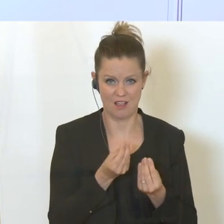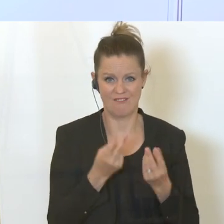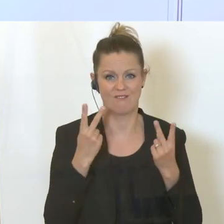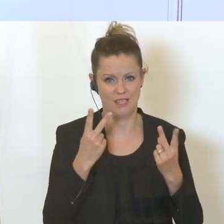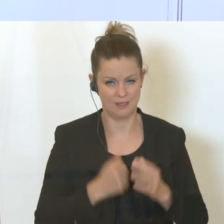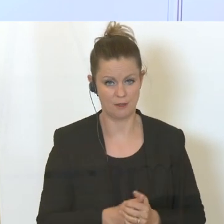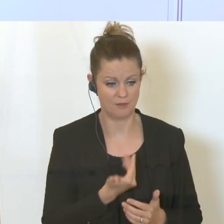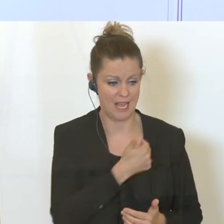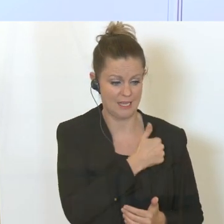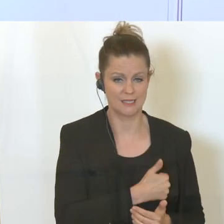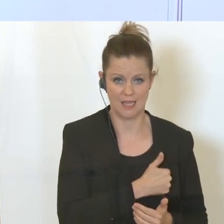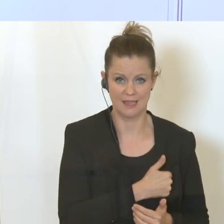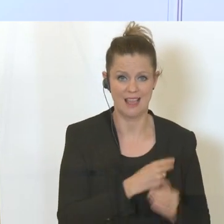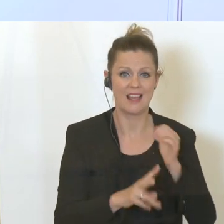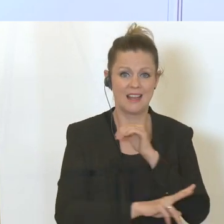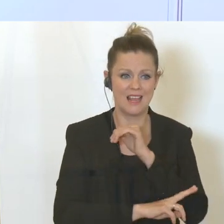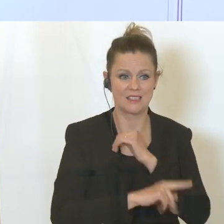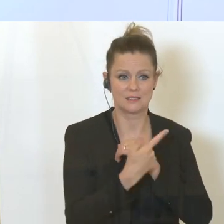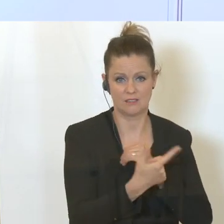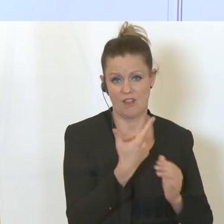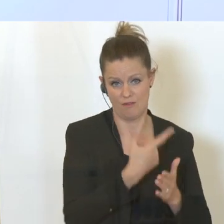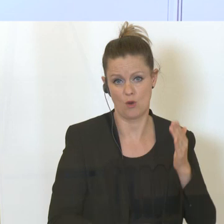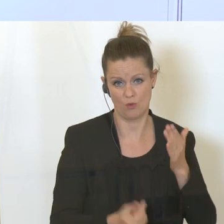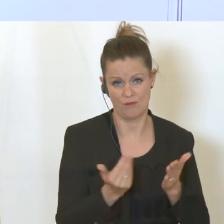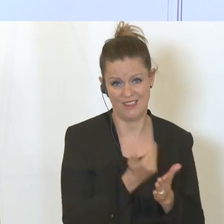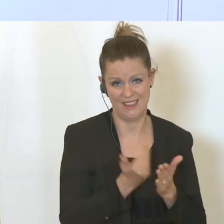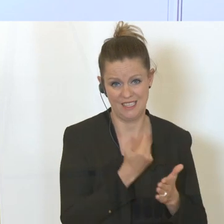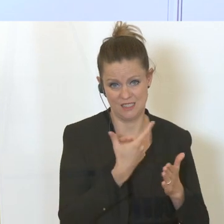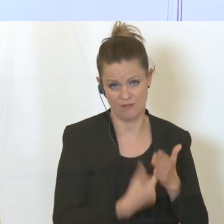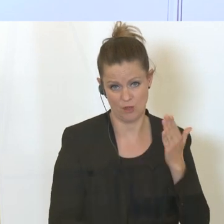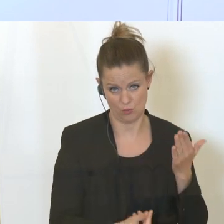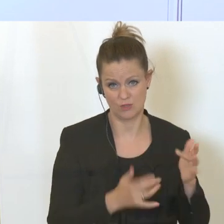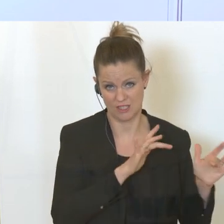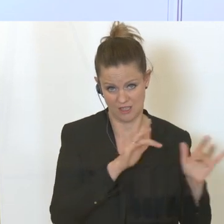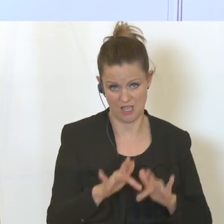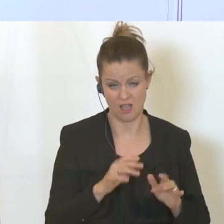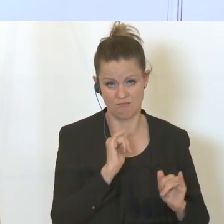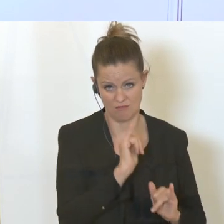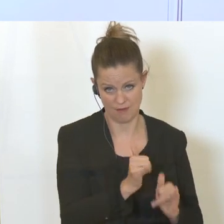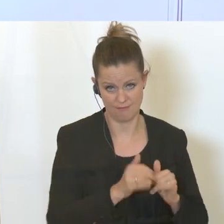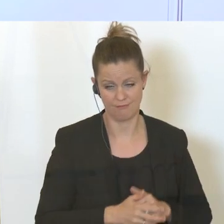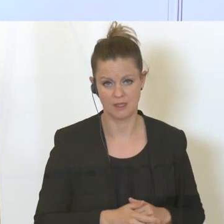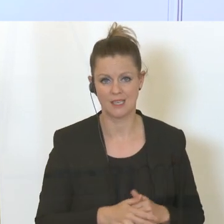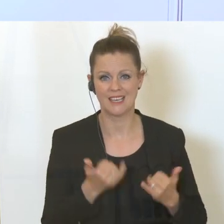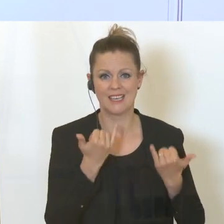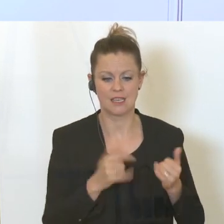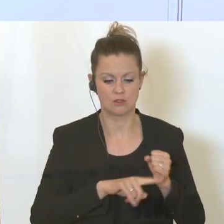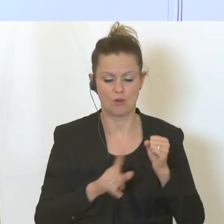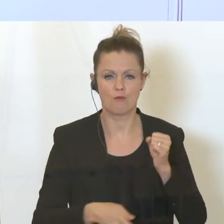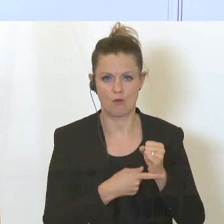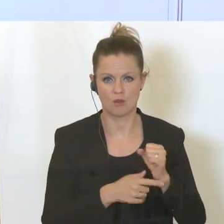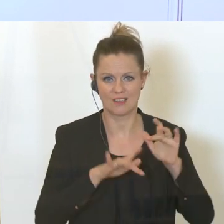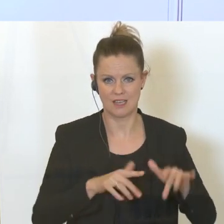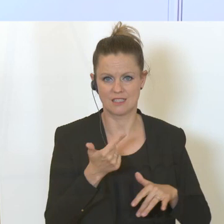eine ist, dass die Lehrlinge einen Entgang hatten, einen Verdienstentgang hatten und da haben wir jetzt den Fonds aufgesetzt,